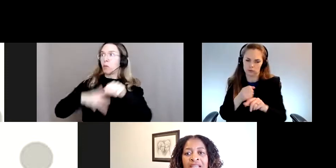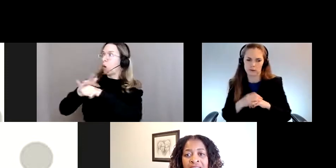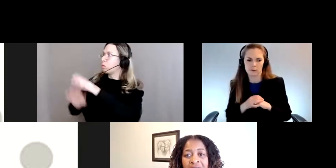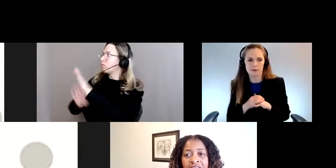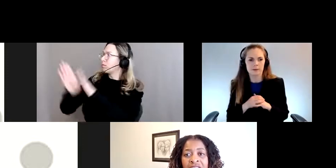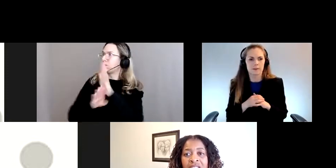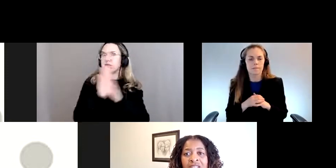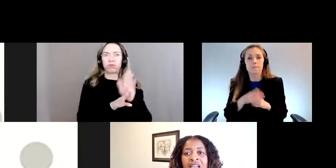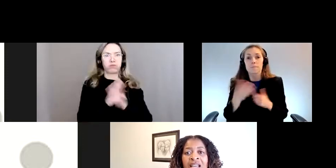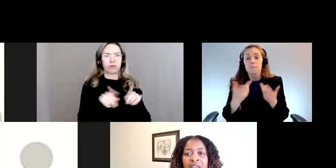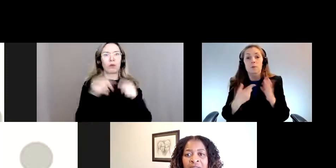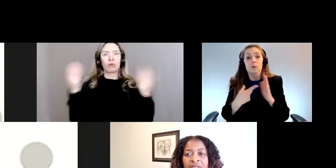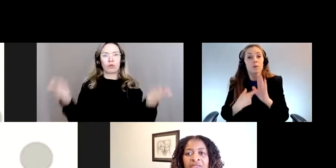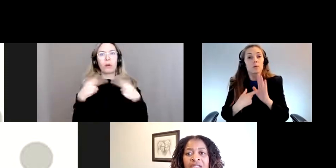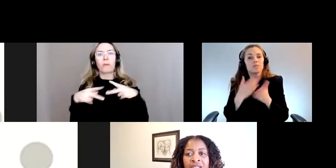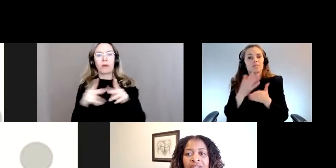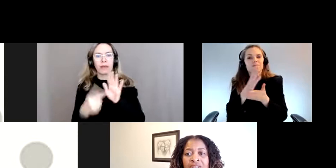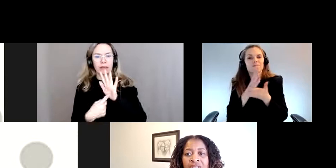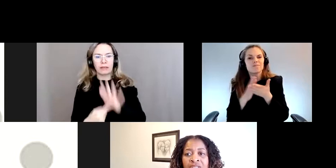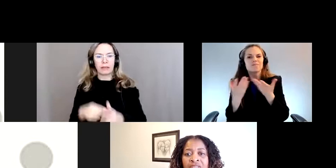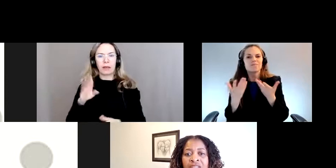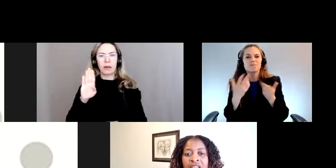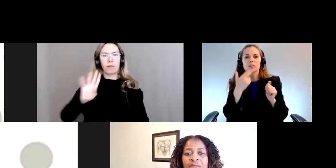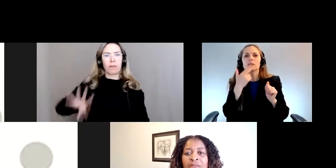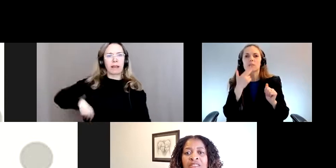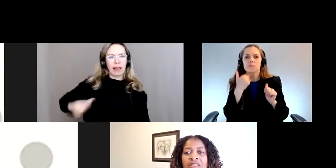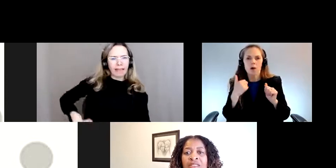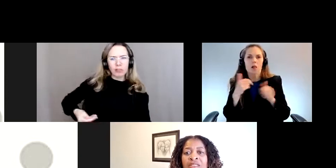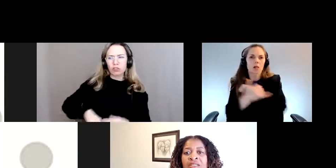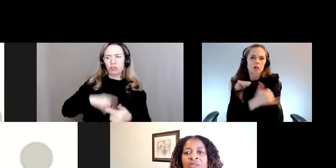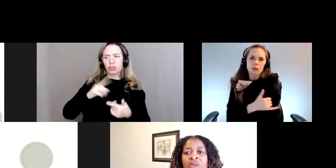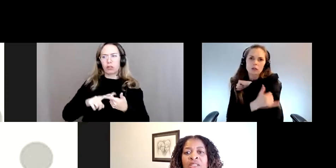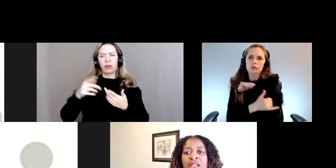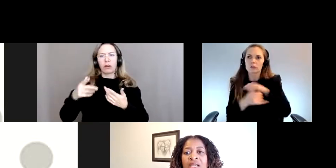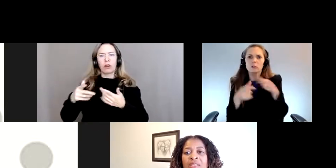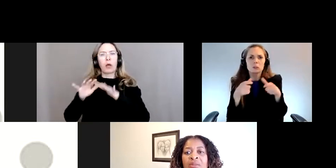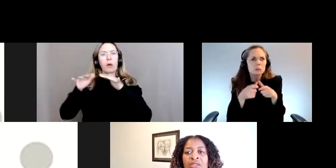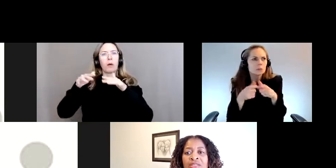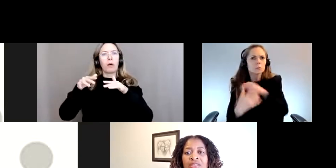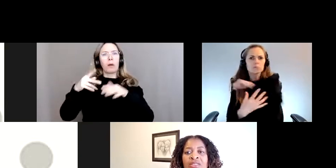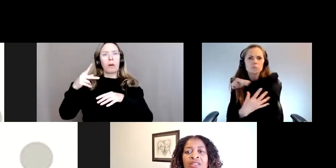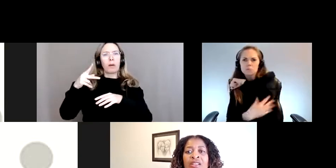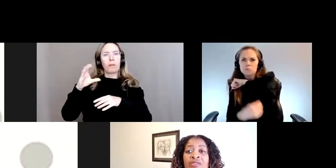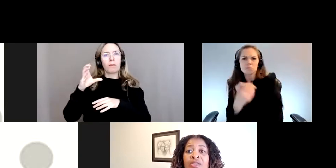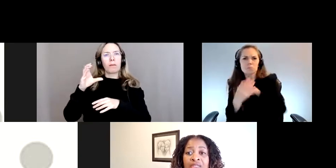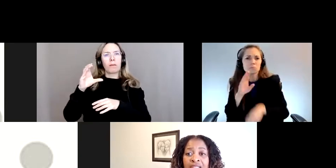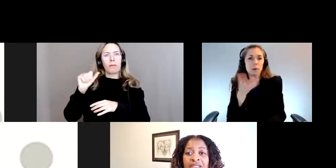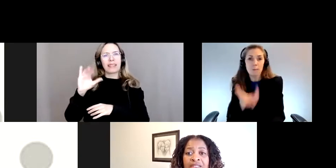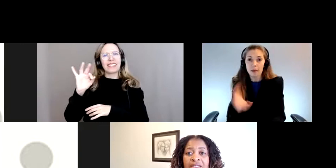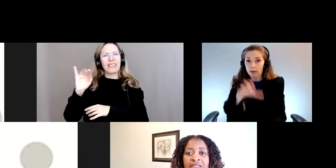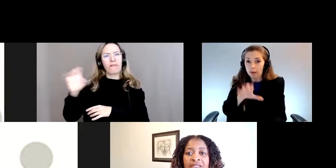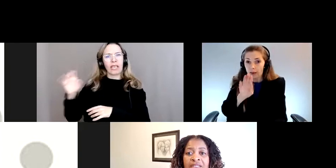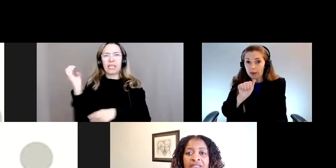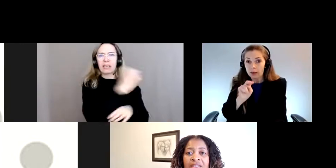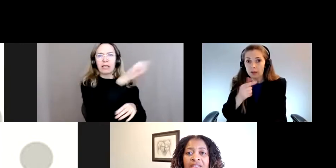où certains pays comme le Bangladesh, les nations insulaires du Pacifique font face à des urgences